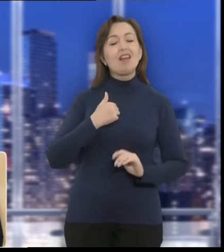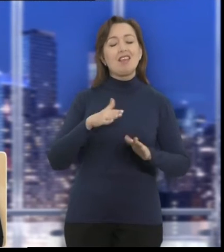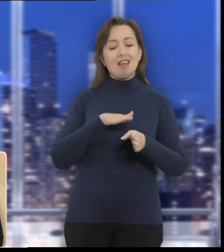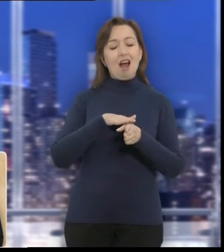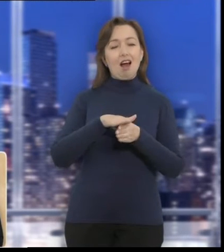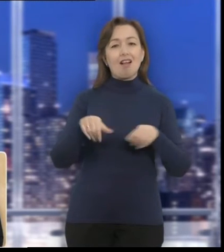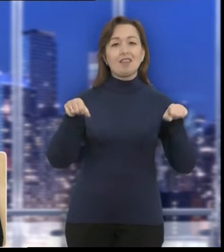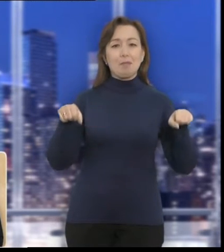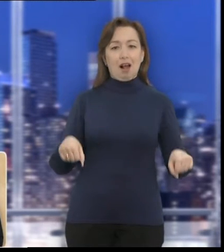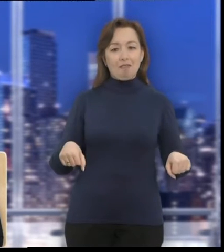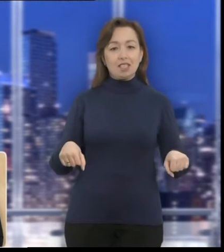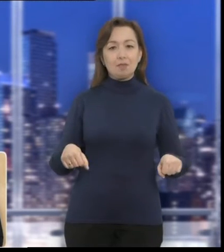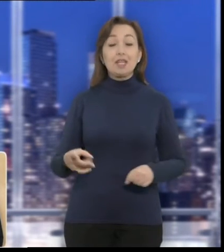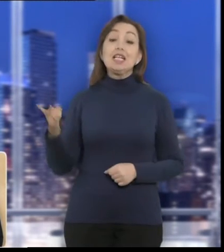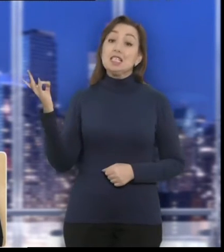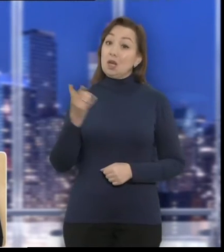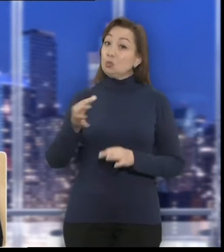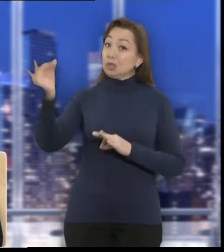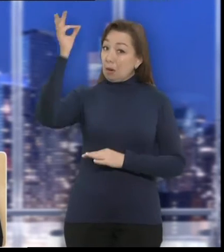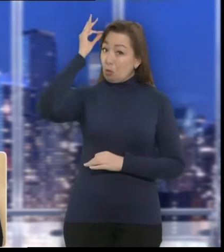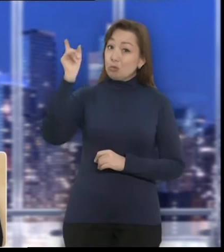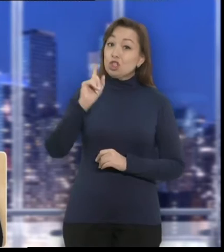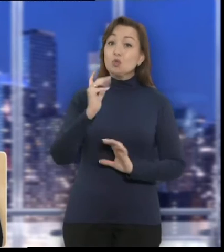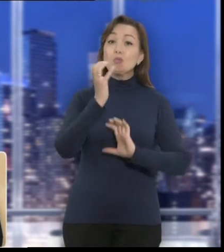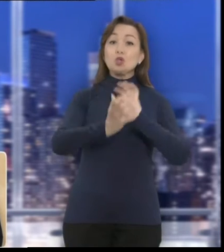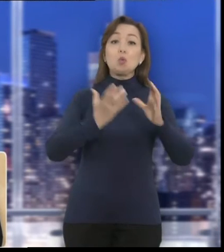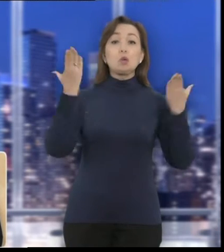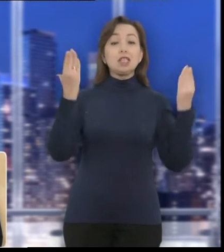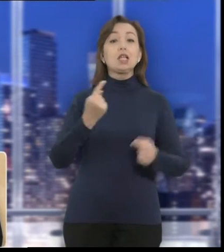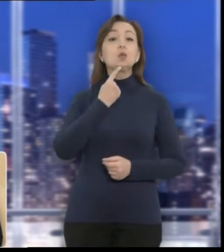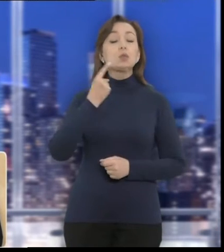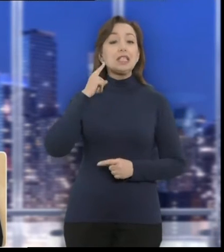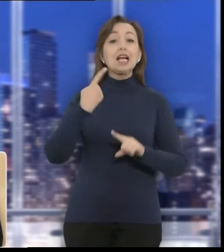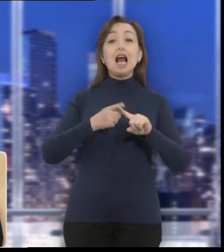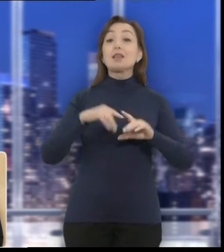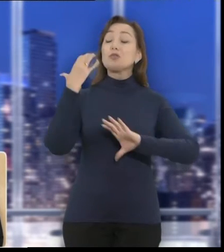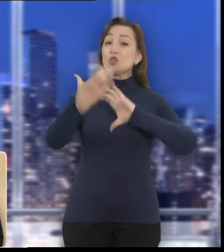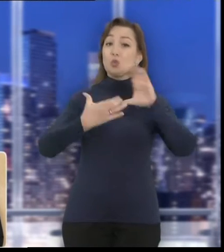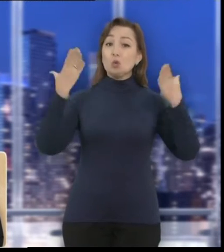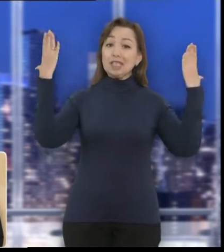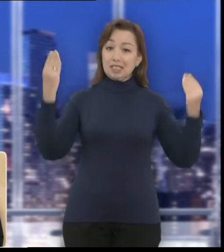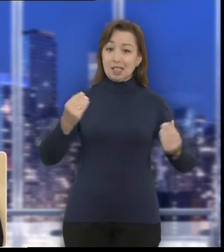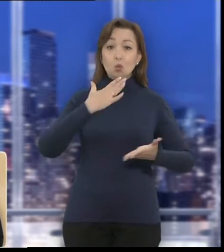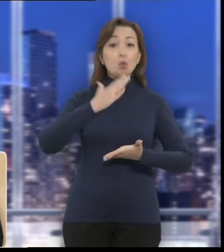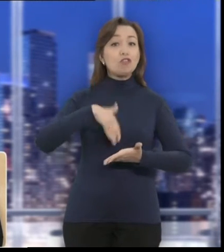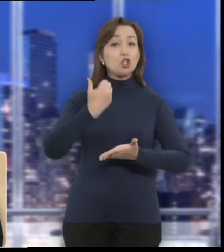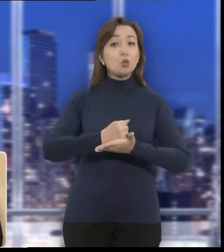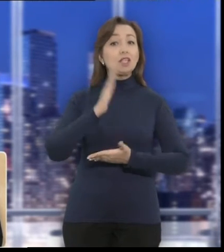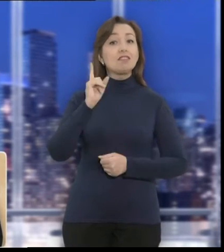языком мы равноправны» Следує напомнить, що Международний день глухих